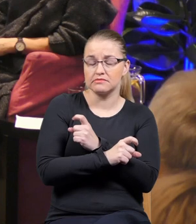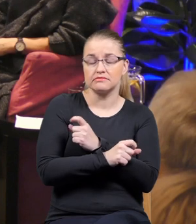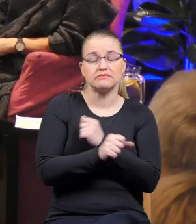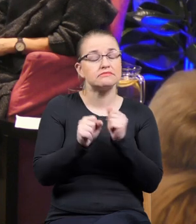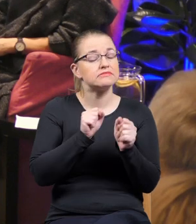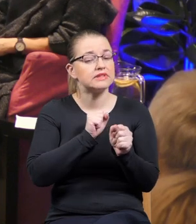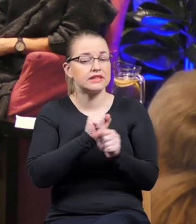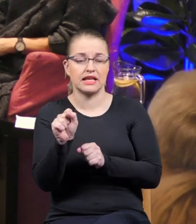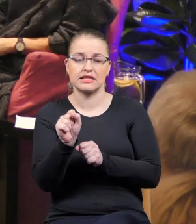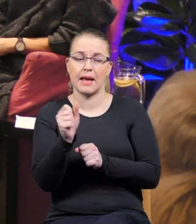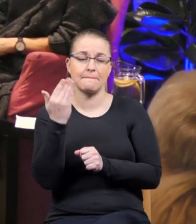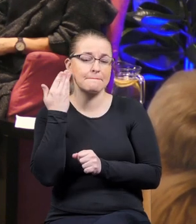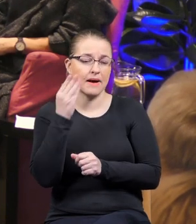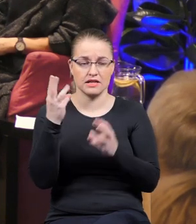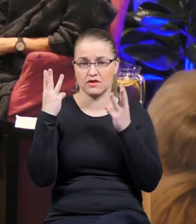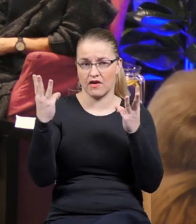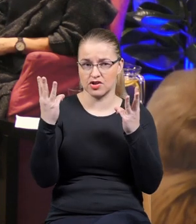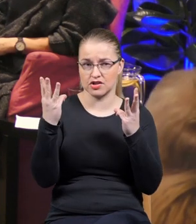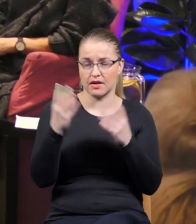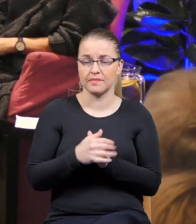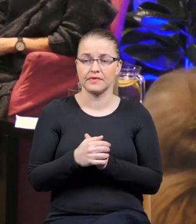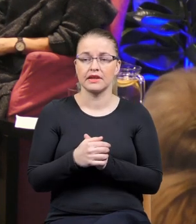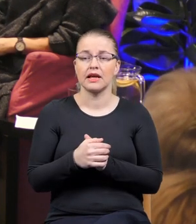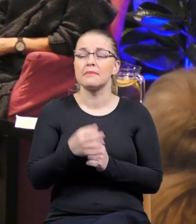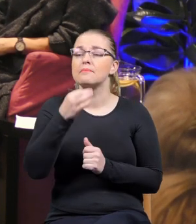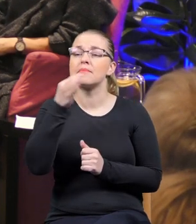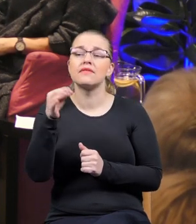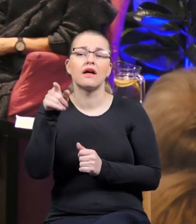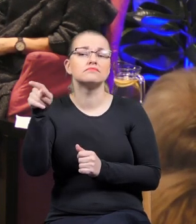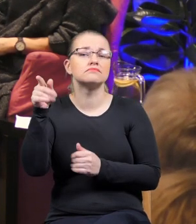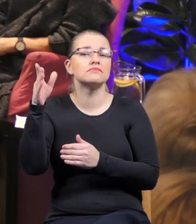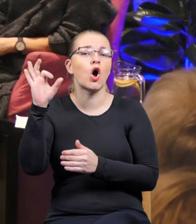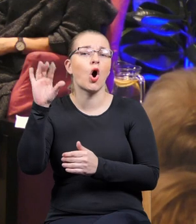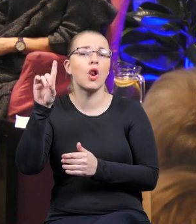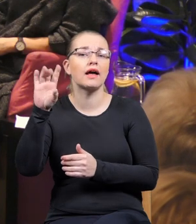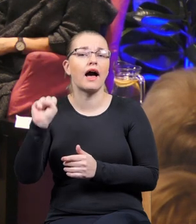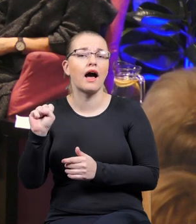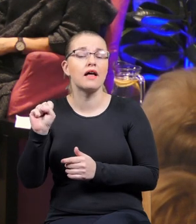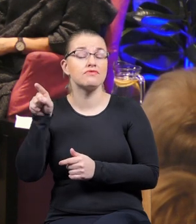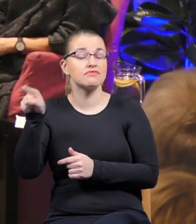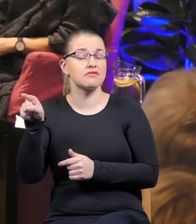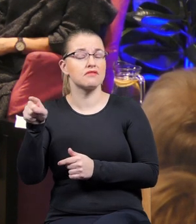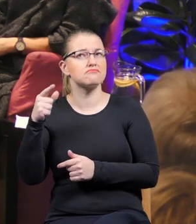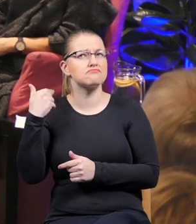ważna i cenna. Olgo, czy ty kiedykolwiek sobie wyobrażałaś, że taki